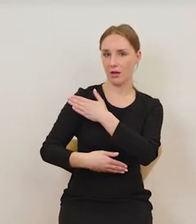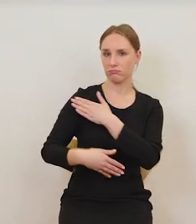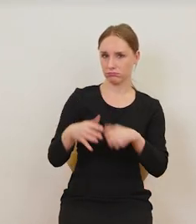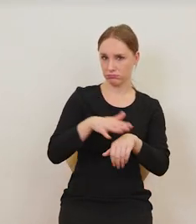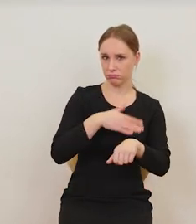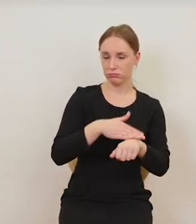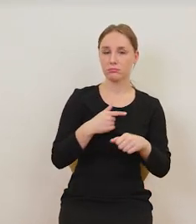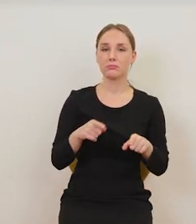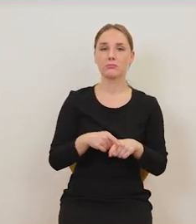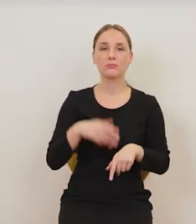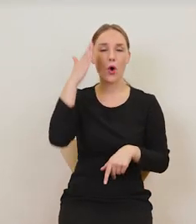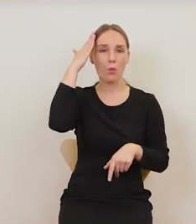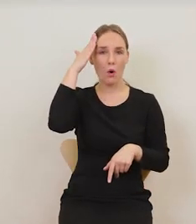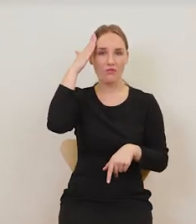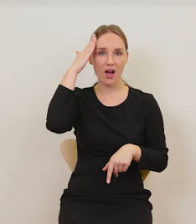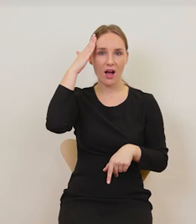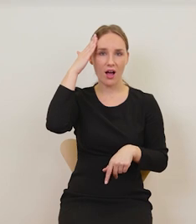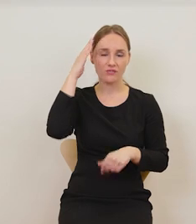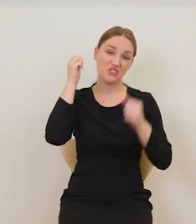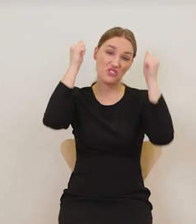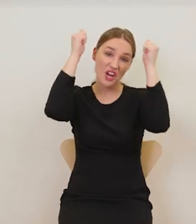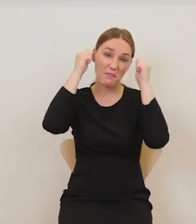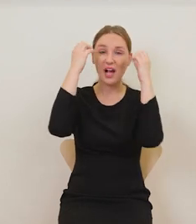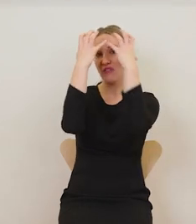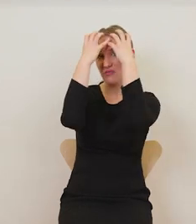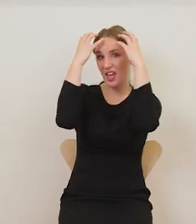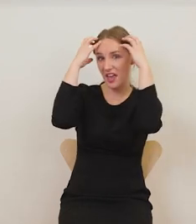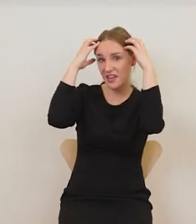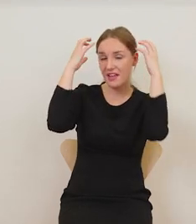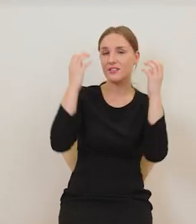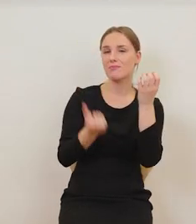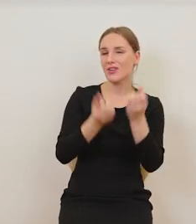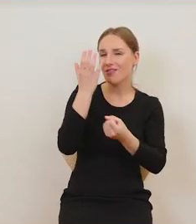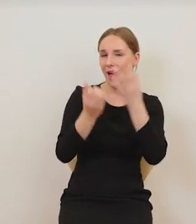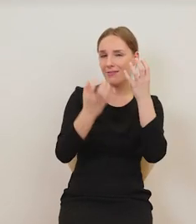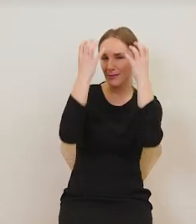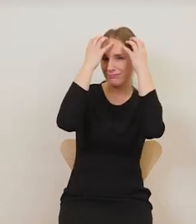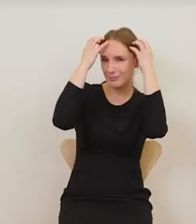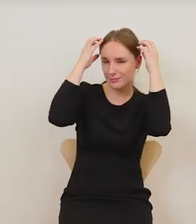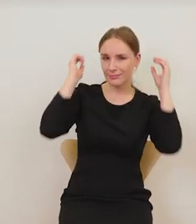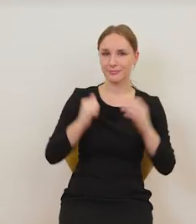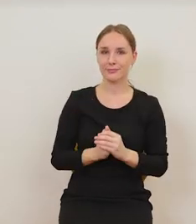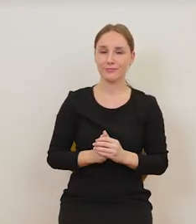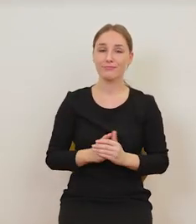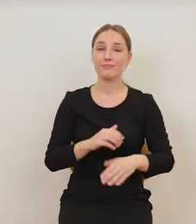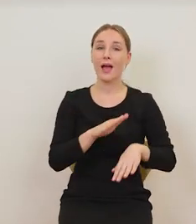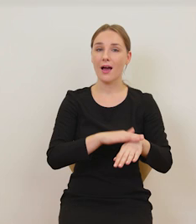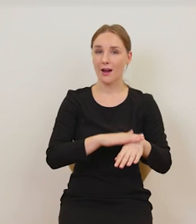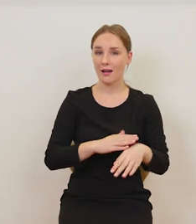głowie czapka, wieniec, kwiaty. W lewej ręce